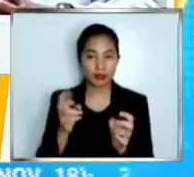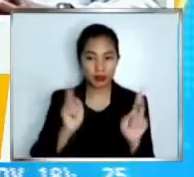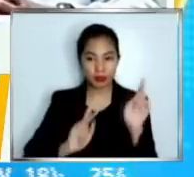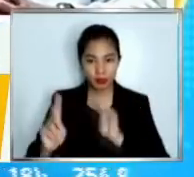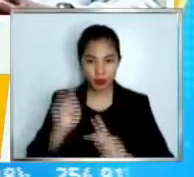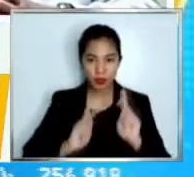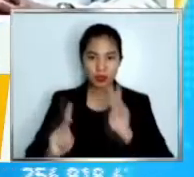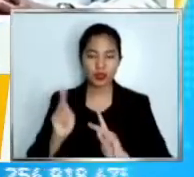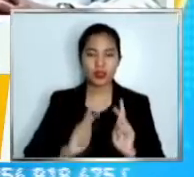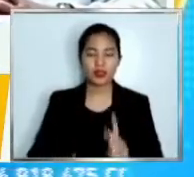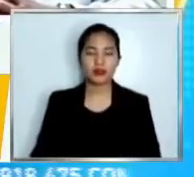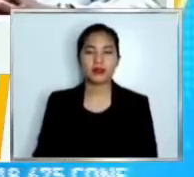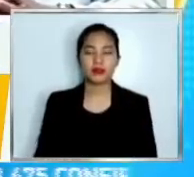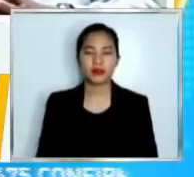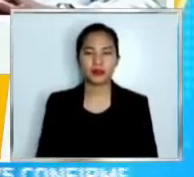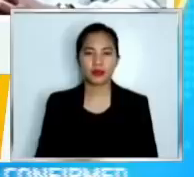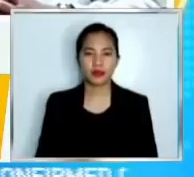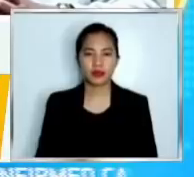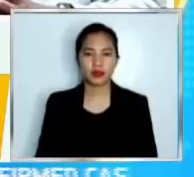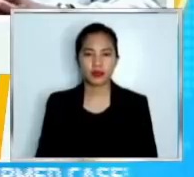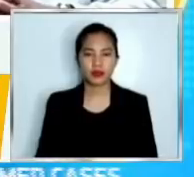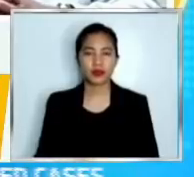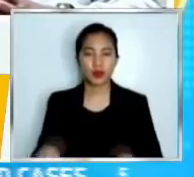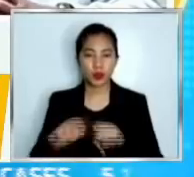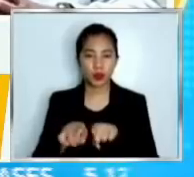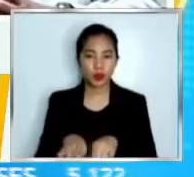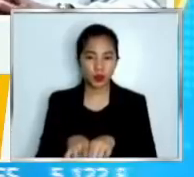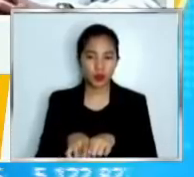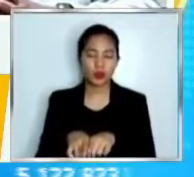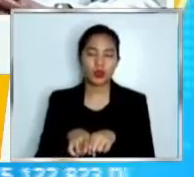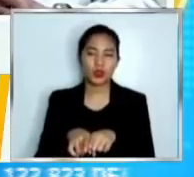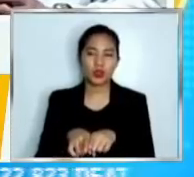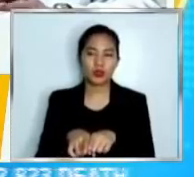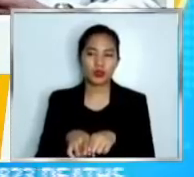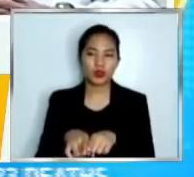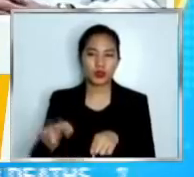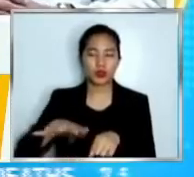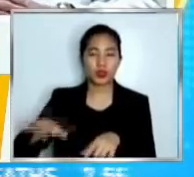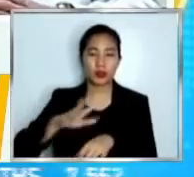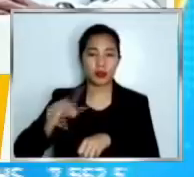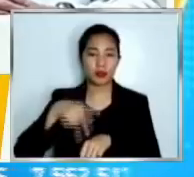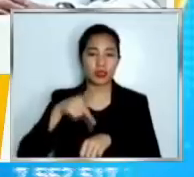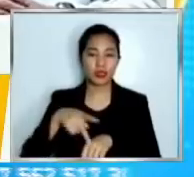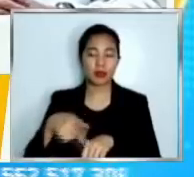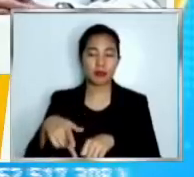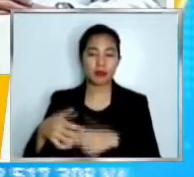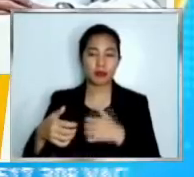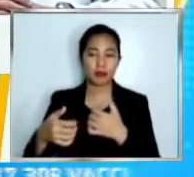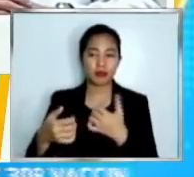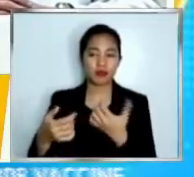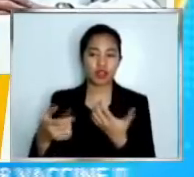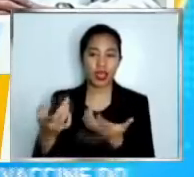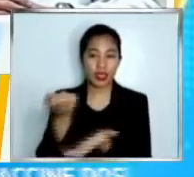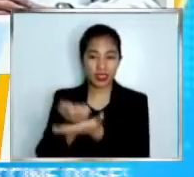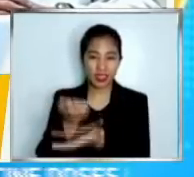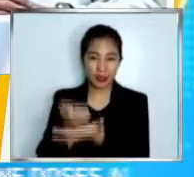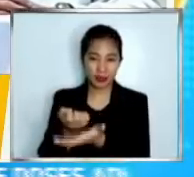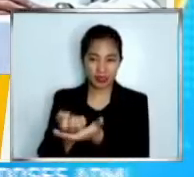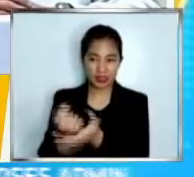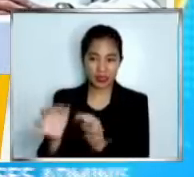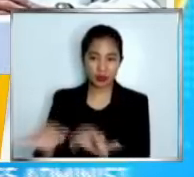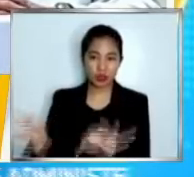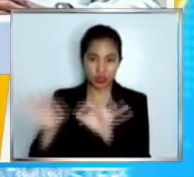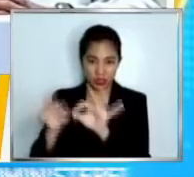malaking mga bahagi ng ekonomiya ay doon matatabuan. Kanya kinakailangan